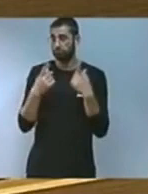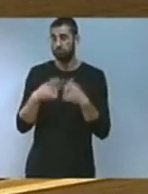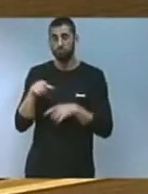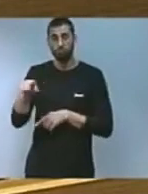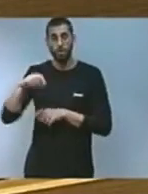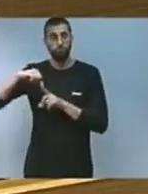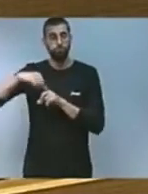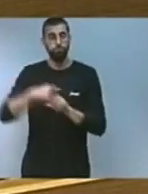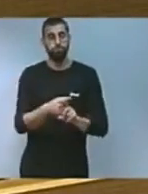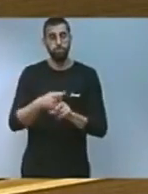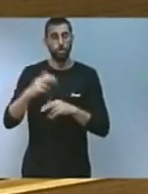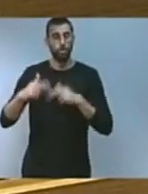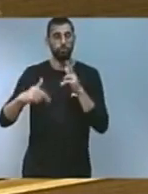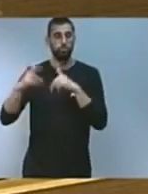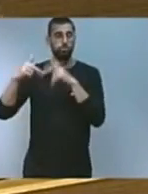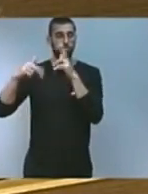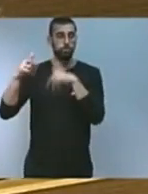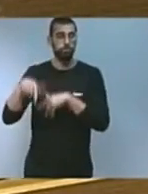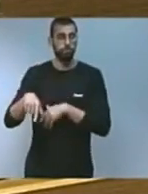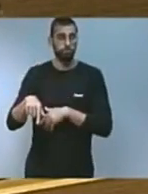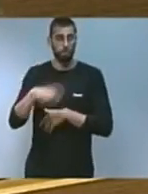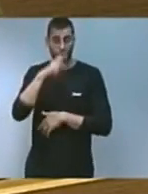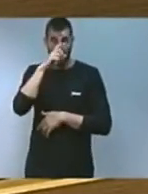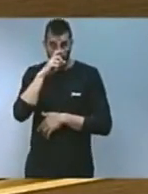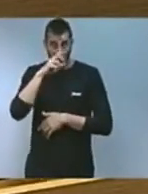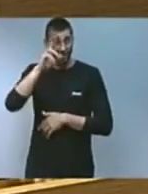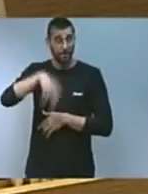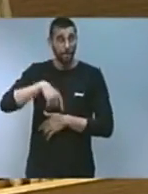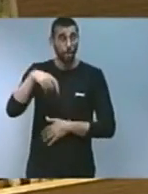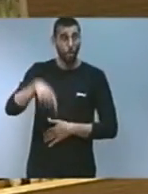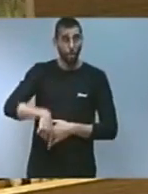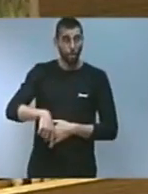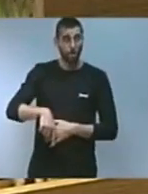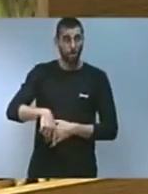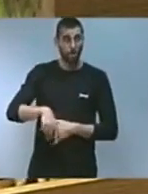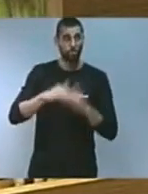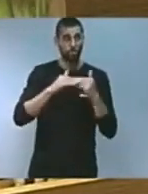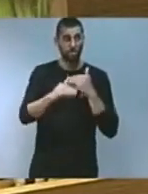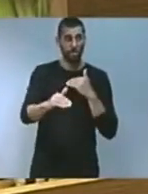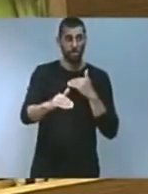que amenacen també avui la seva sostenibilitat